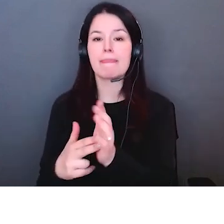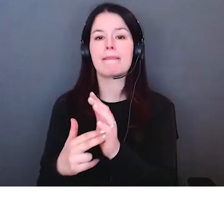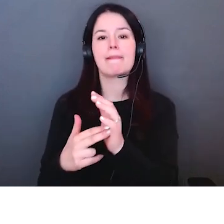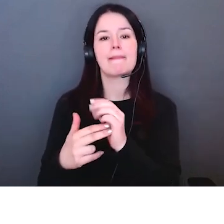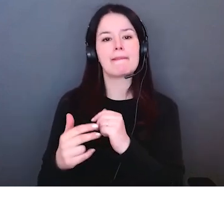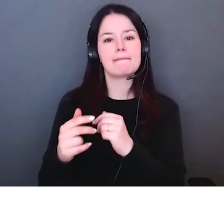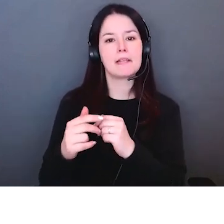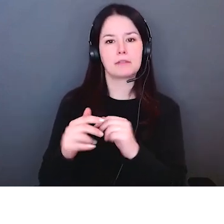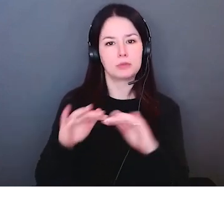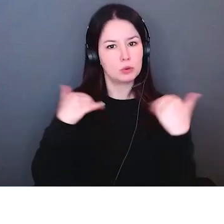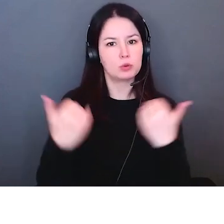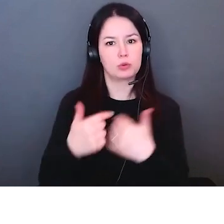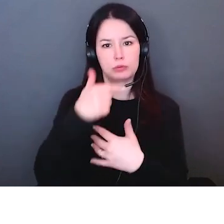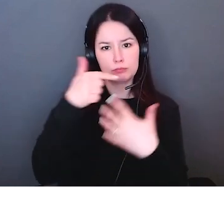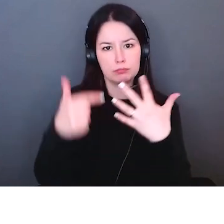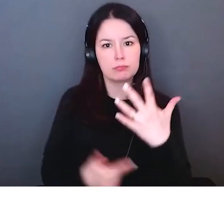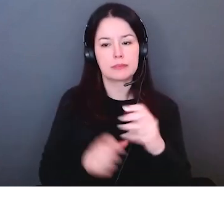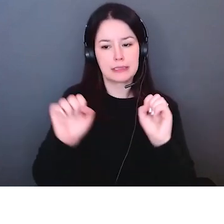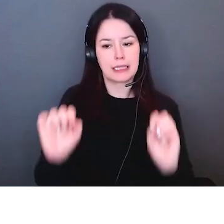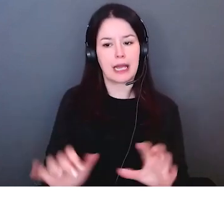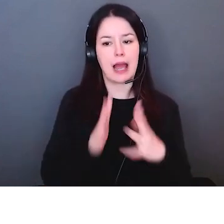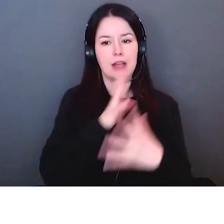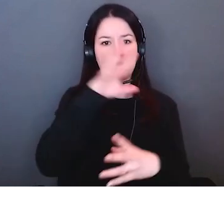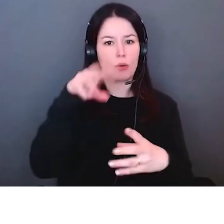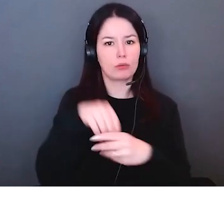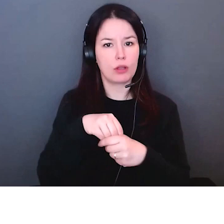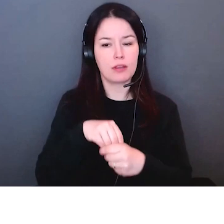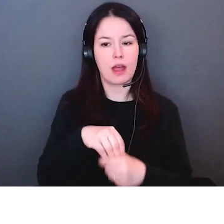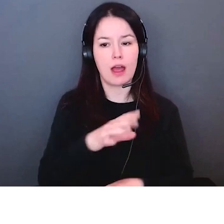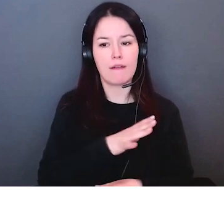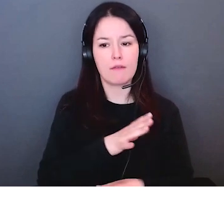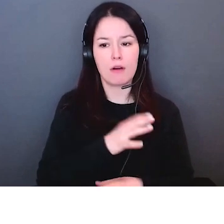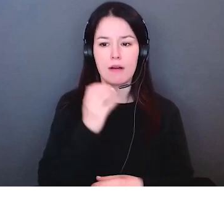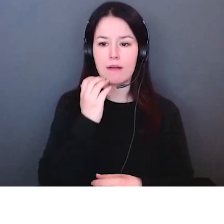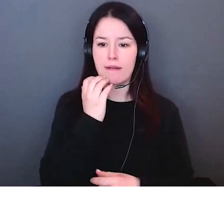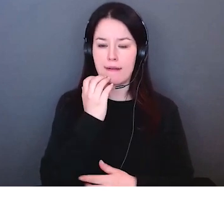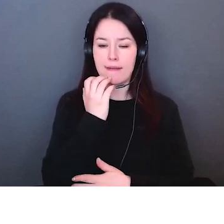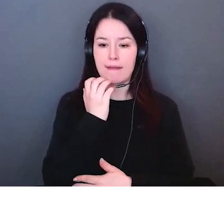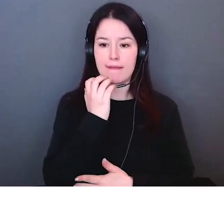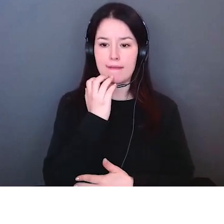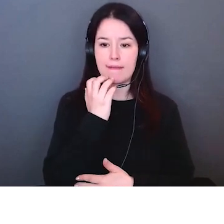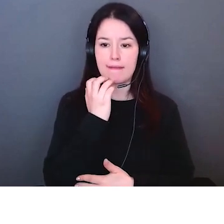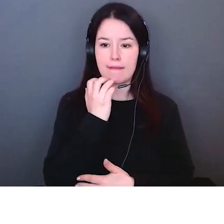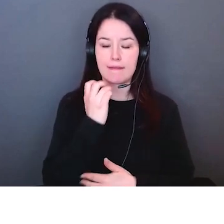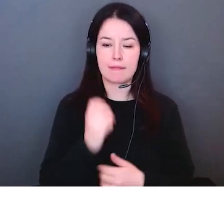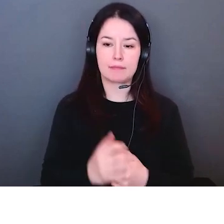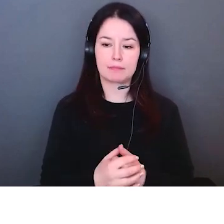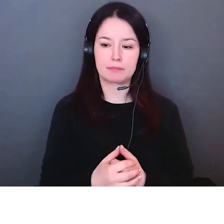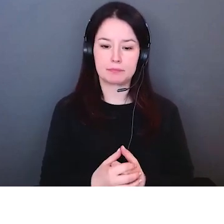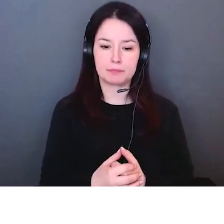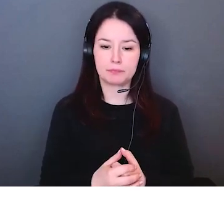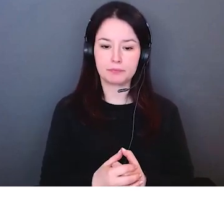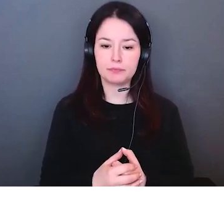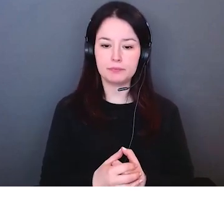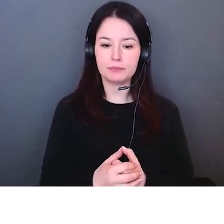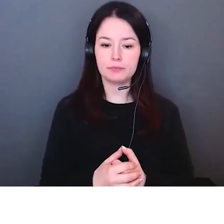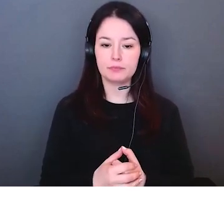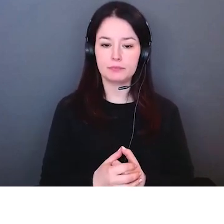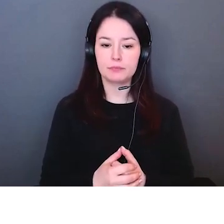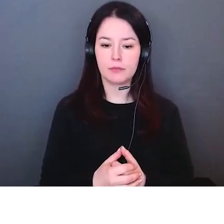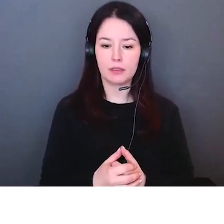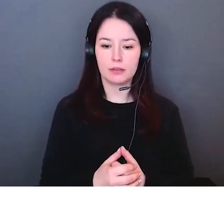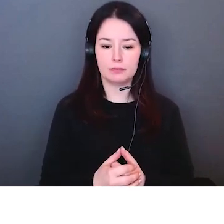d'intégration au sein de nos systèmes aujourd'hui donc ces idées peuvent émerger